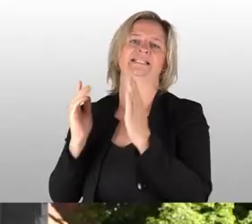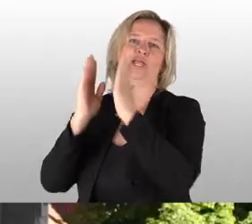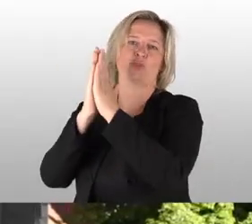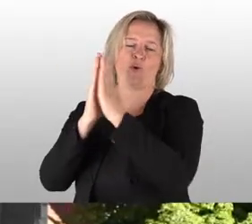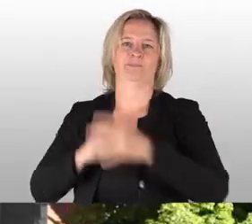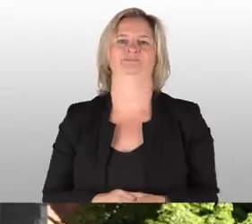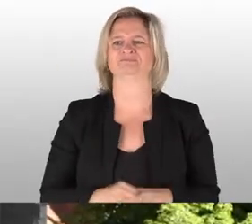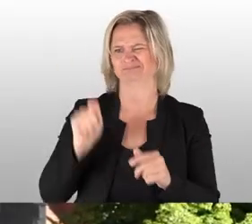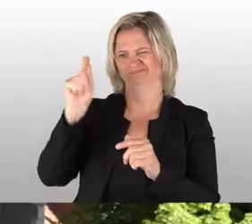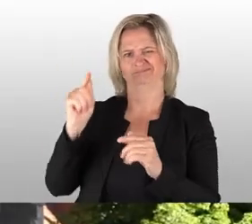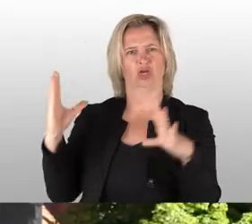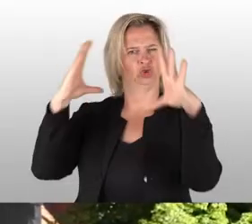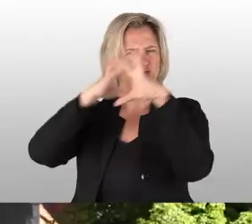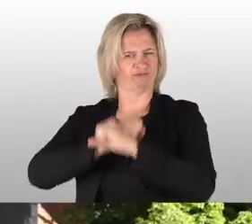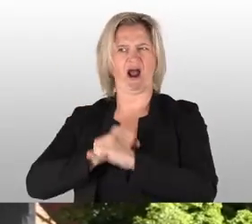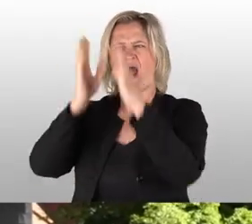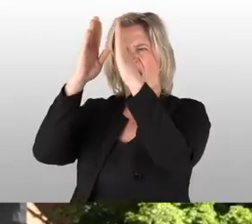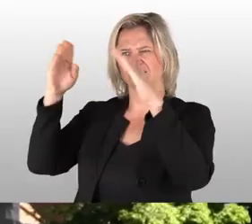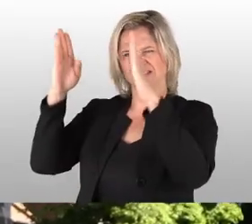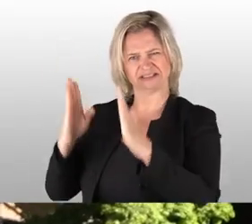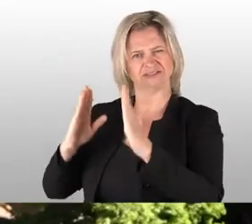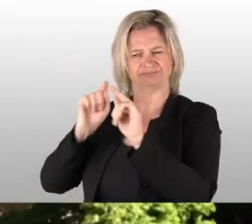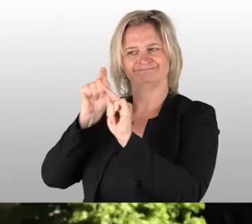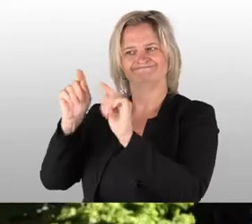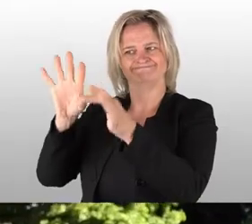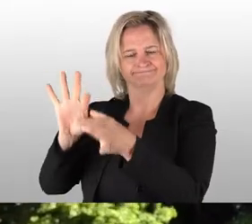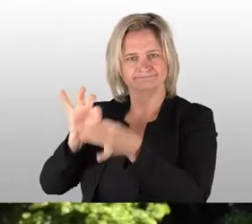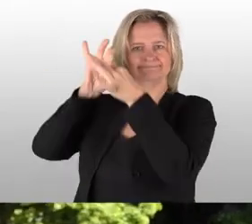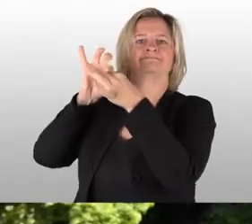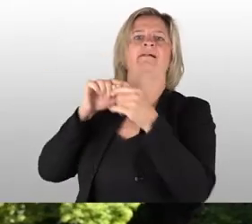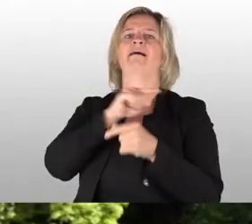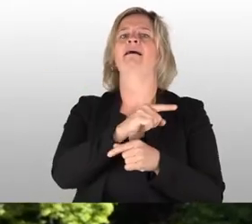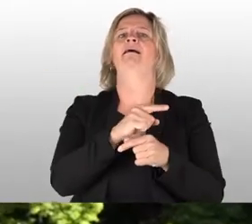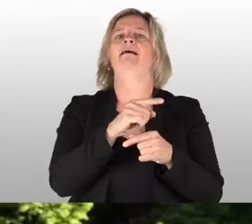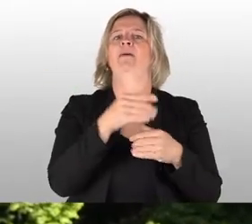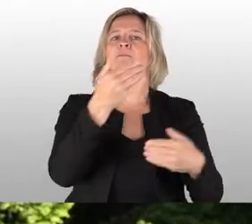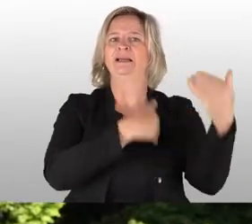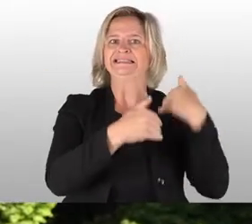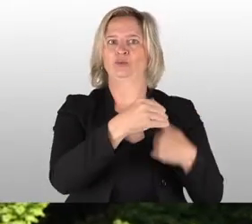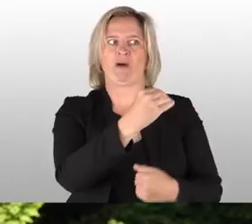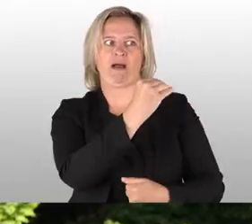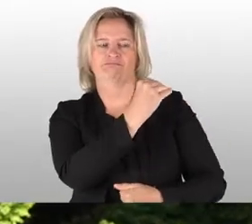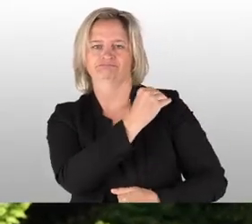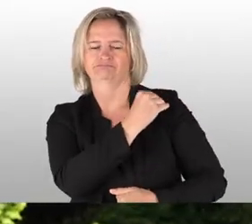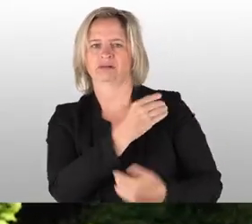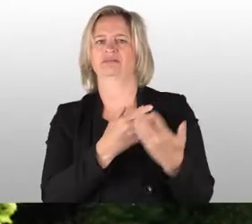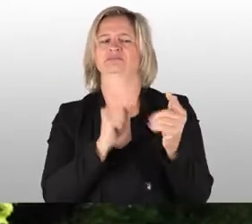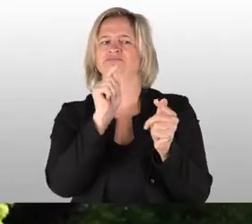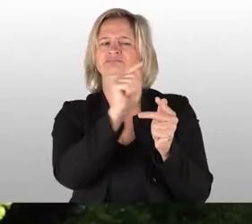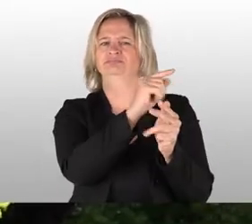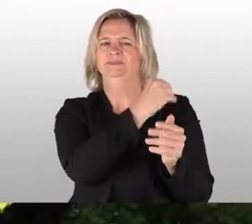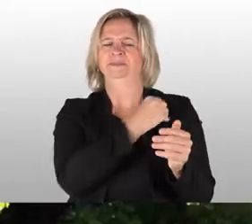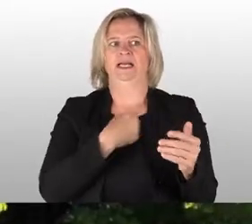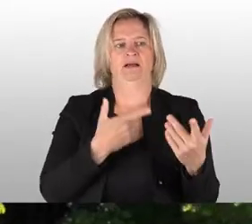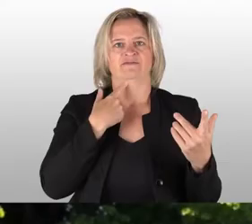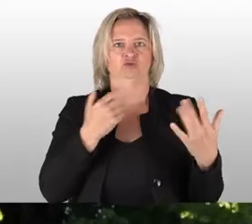sage, dieses schwarze Gebäude, komme ich mal gern zurück auf Reaktionen von Gästen, die ich schon hatte. Den einen oder anderen